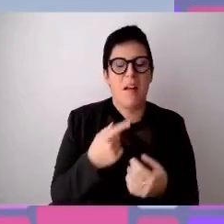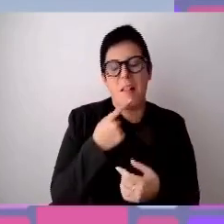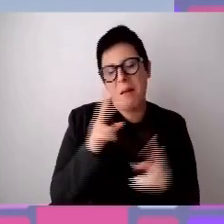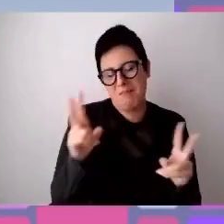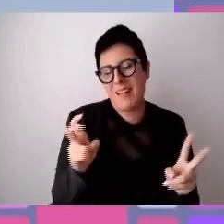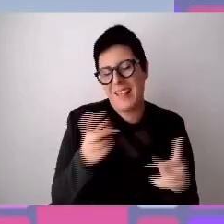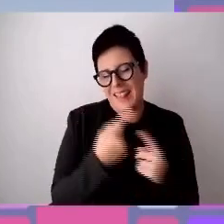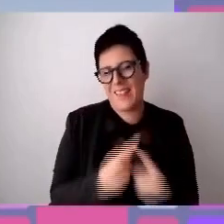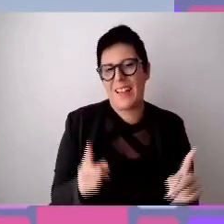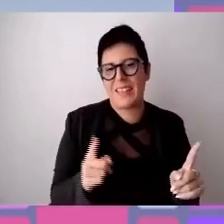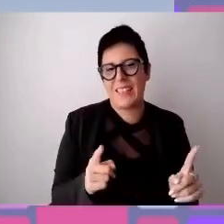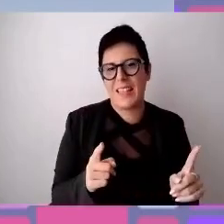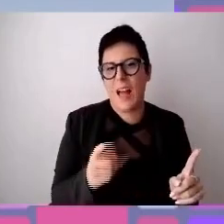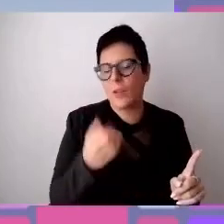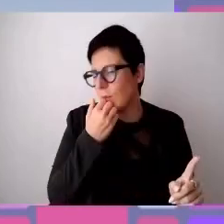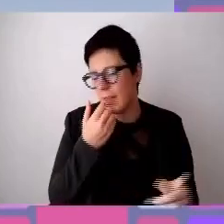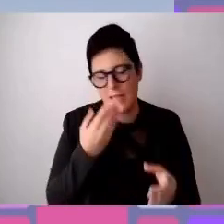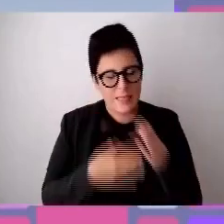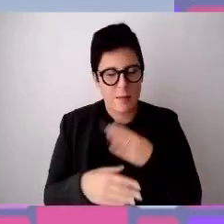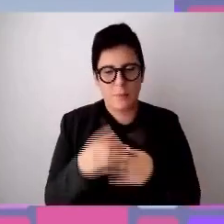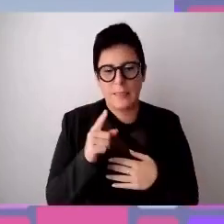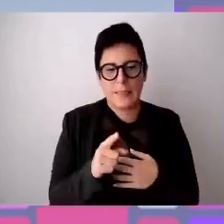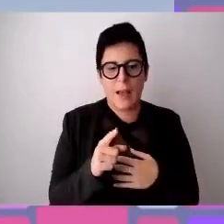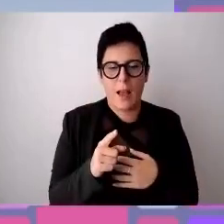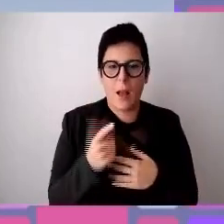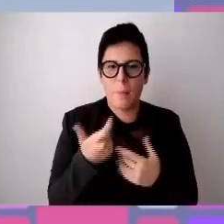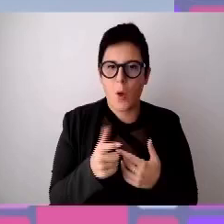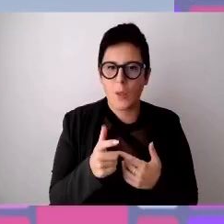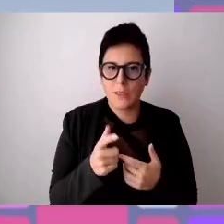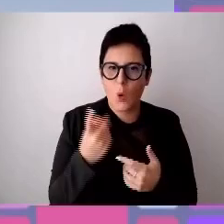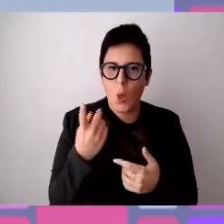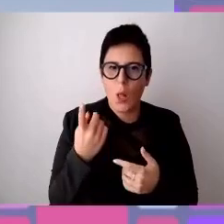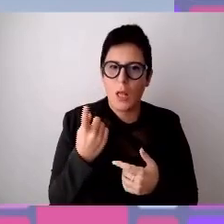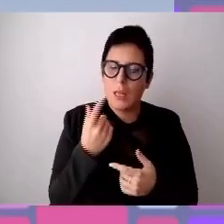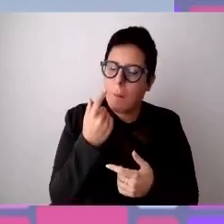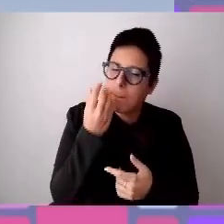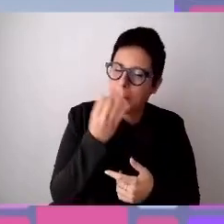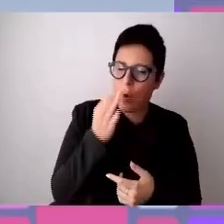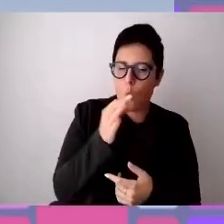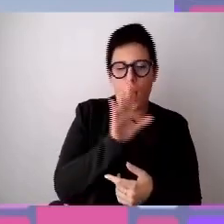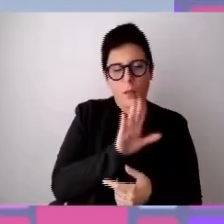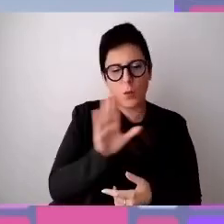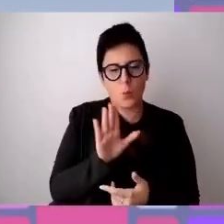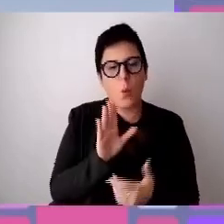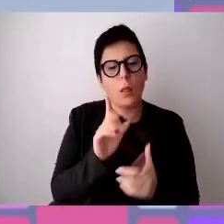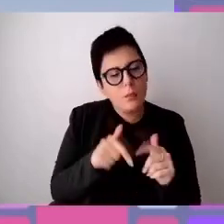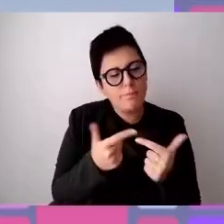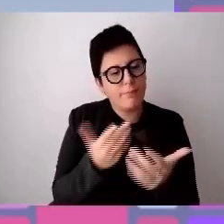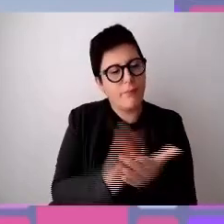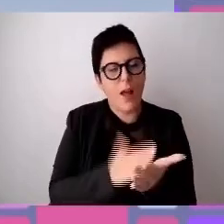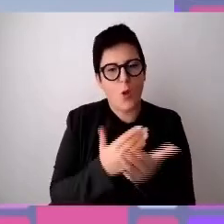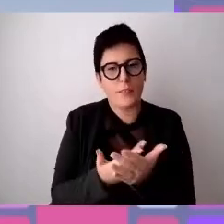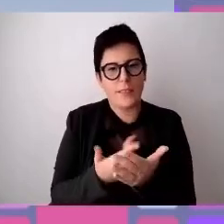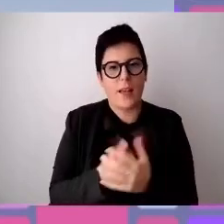in modo della disabilità, scusate, in modo da valorizzare ogni singole peculiarità. Quindi quello che posso dire